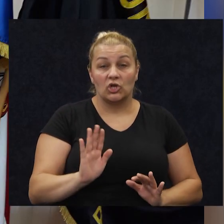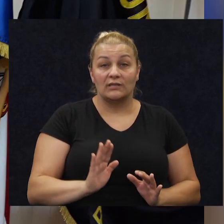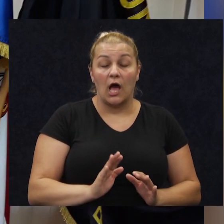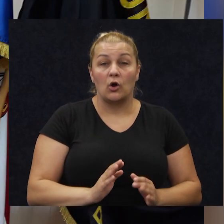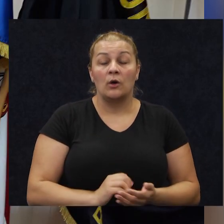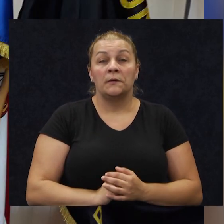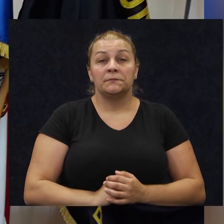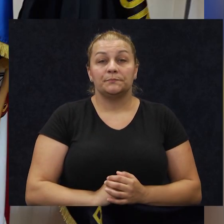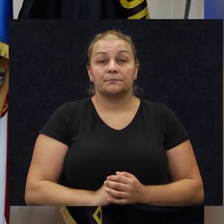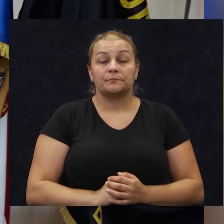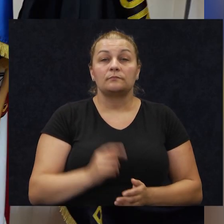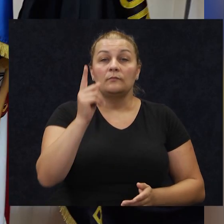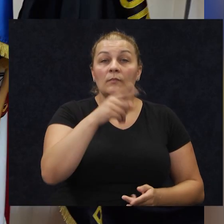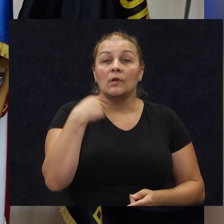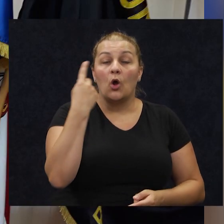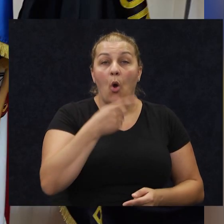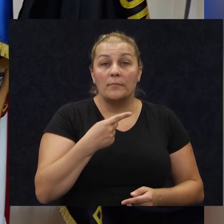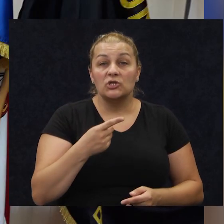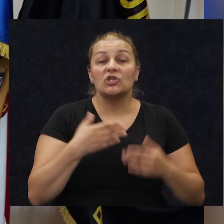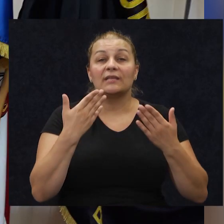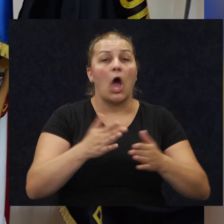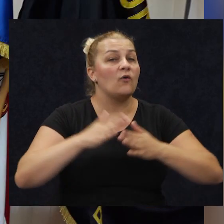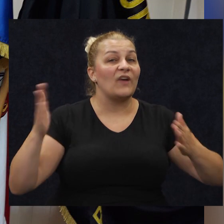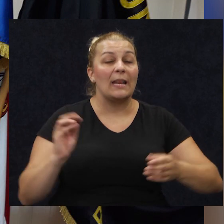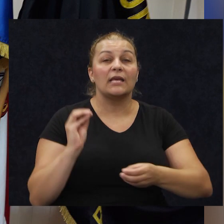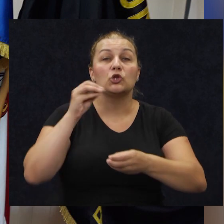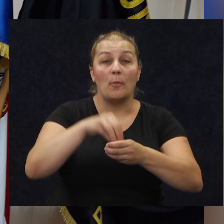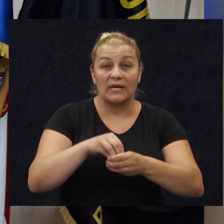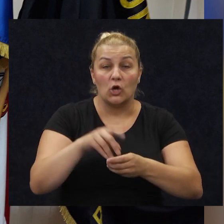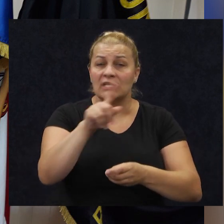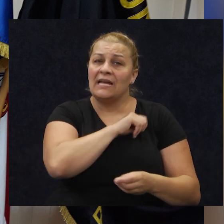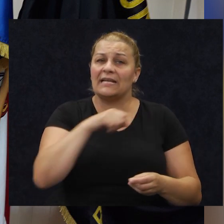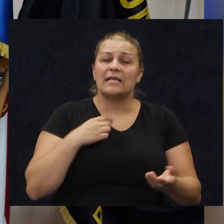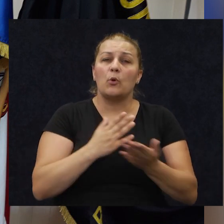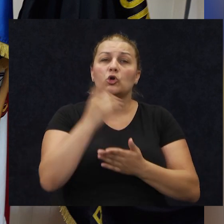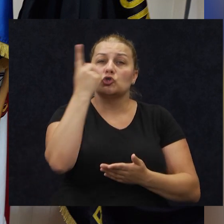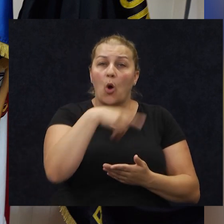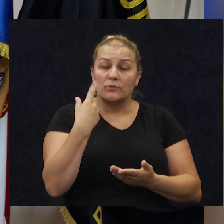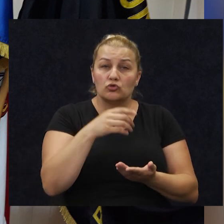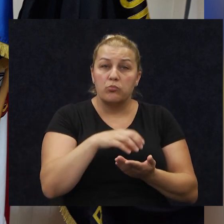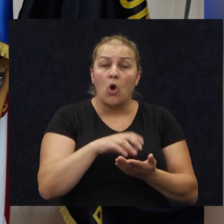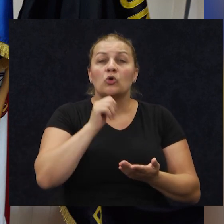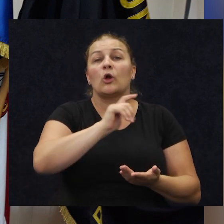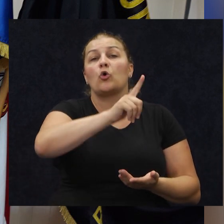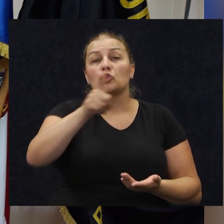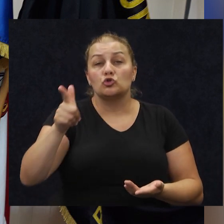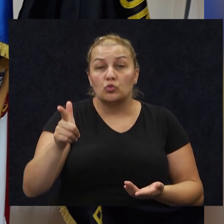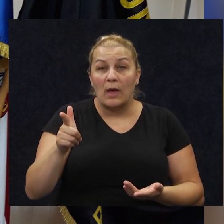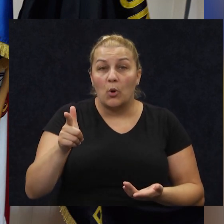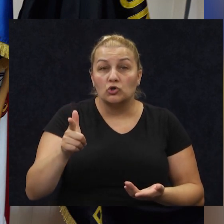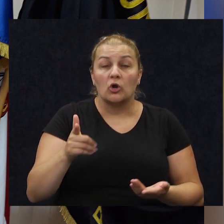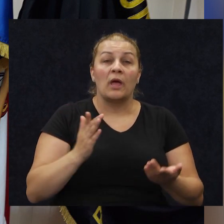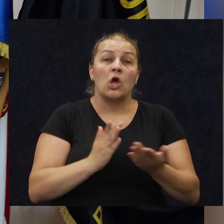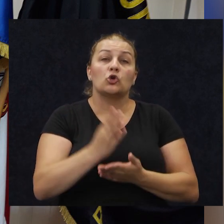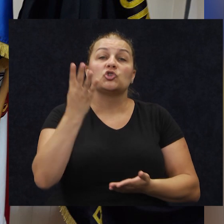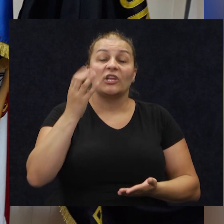Upravo tako. O Miš je, užasno veliki doprinos, ne samo kroz o Mišku vojnu, nego i kroz druge postrojbe, kroz